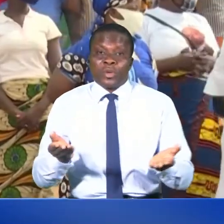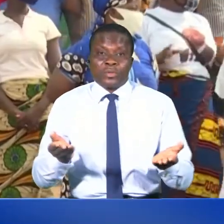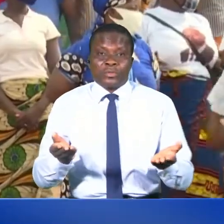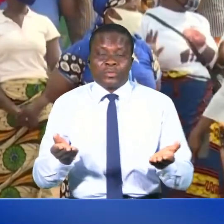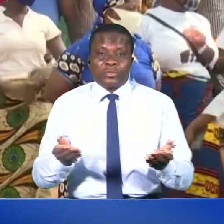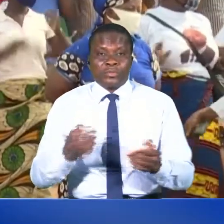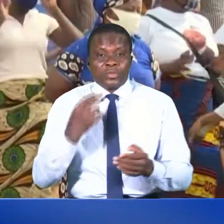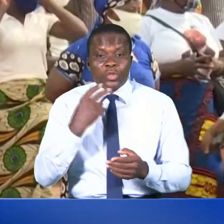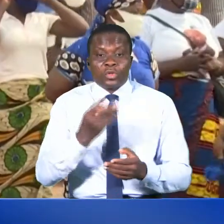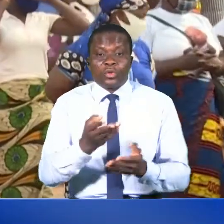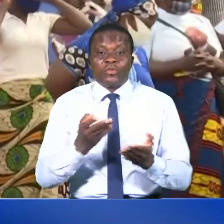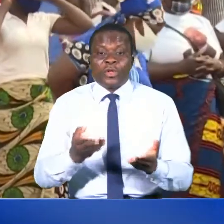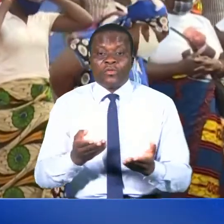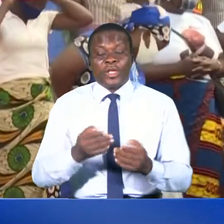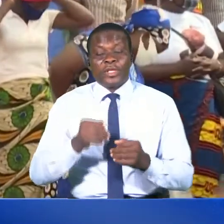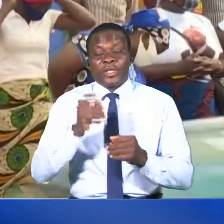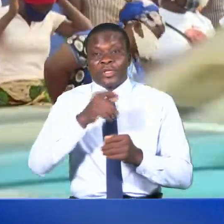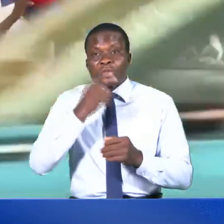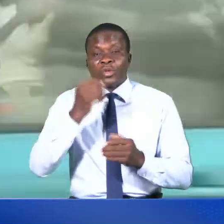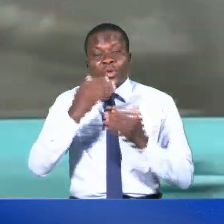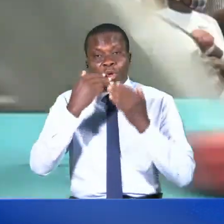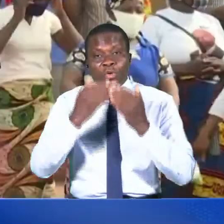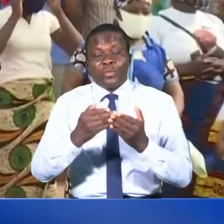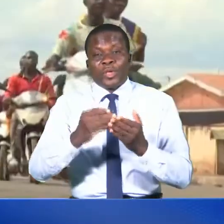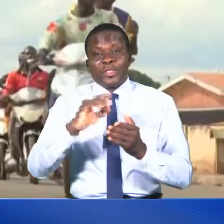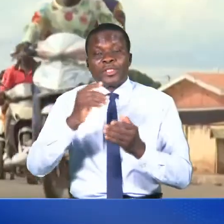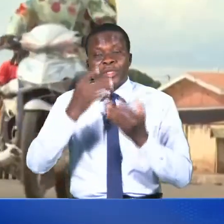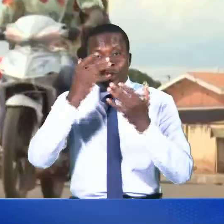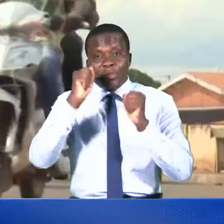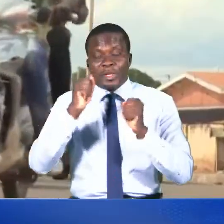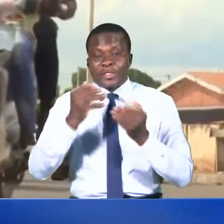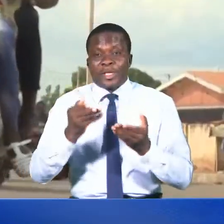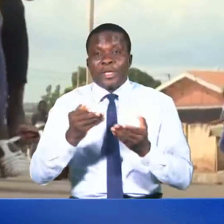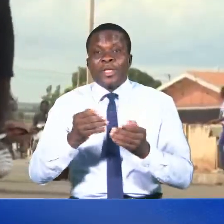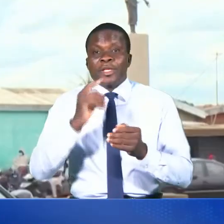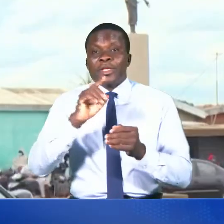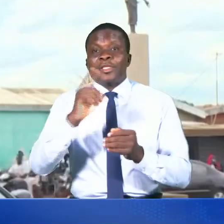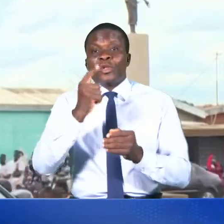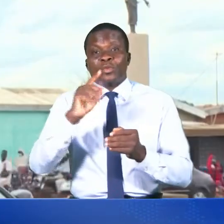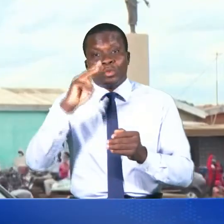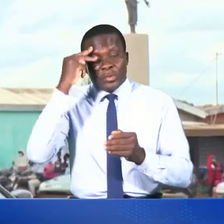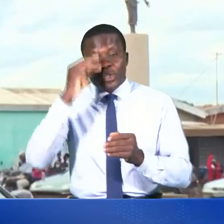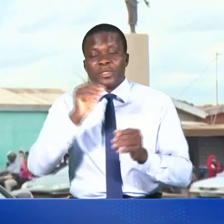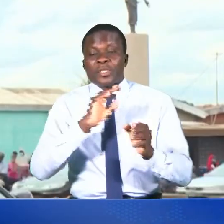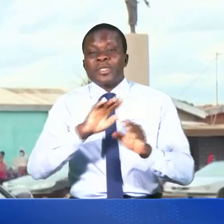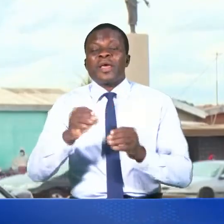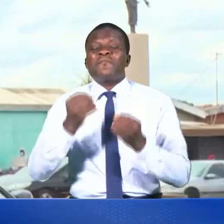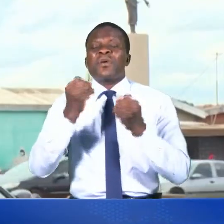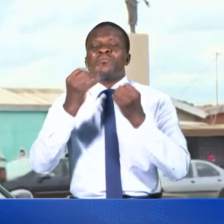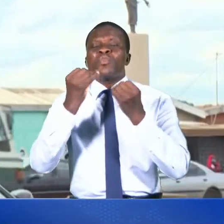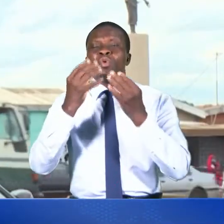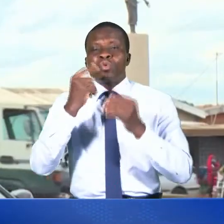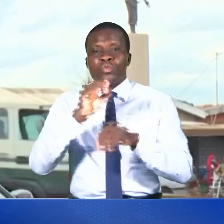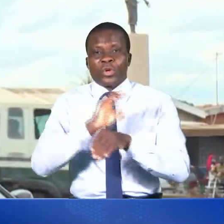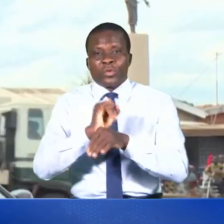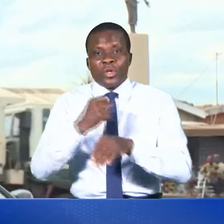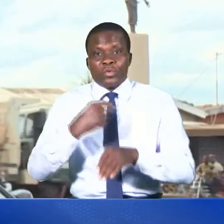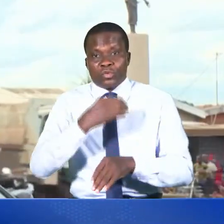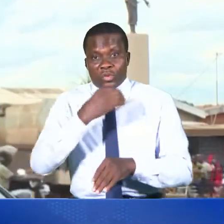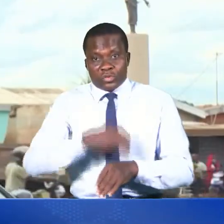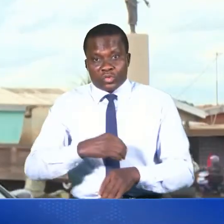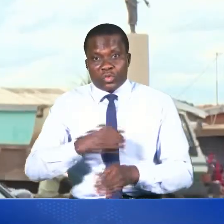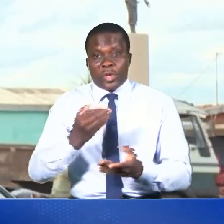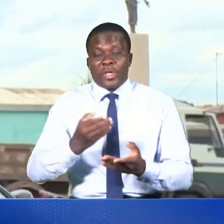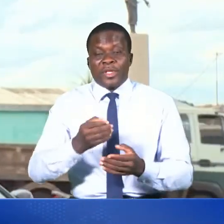le président de la République, parce qu'il était le premier ministre, il a fait beaucoup pour l'accord du bar. Nous, notre souhait à Napier et